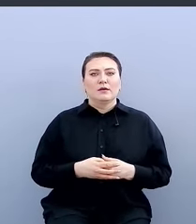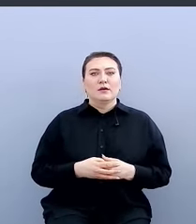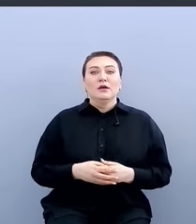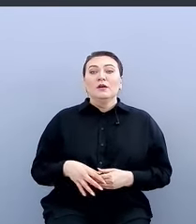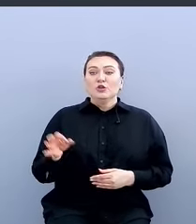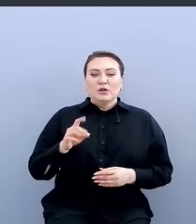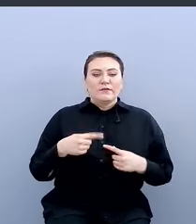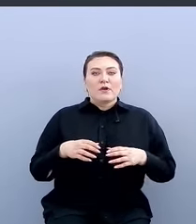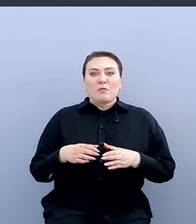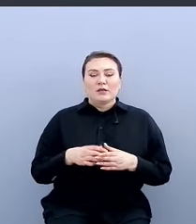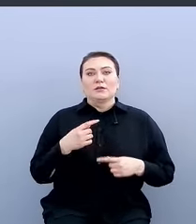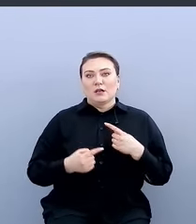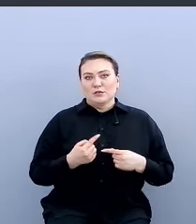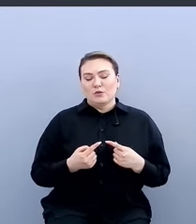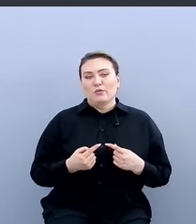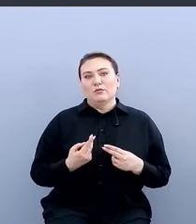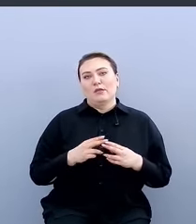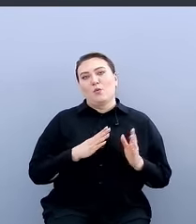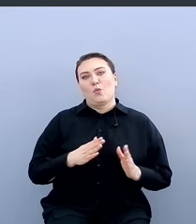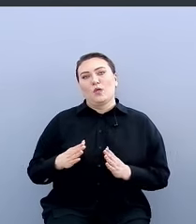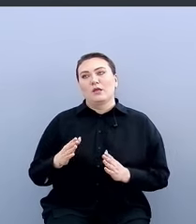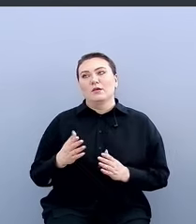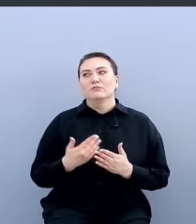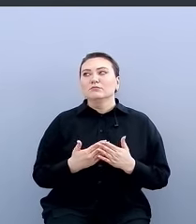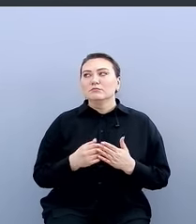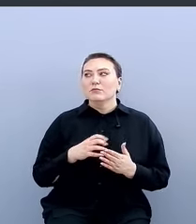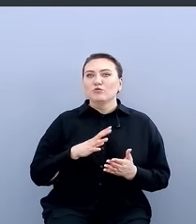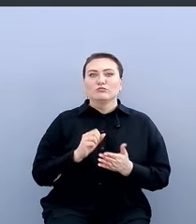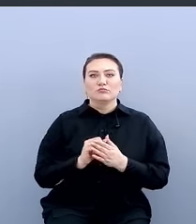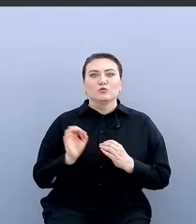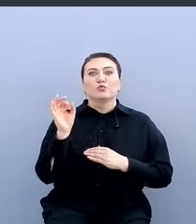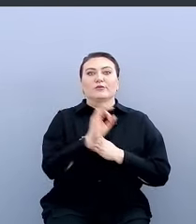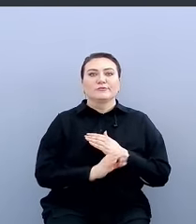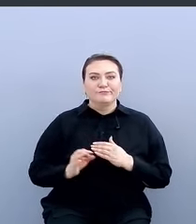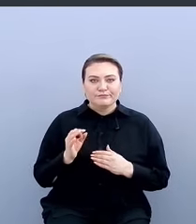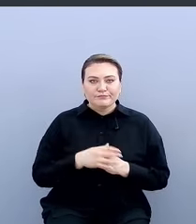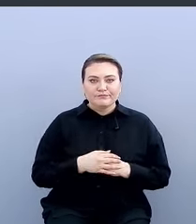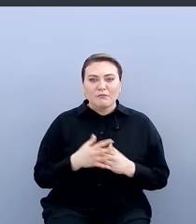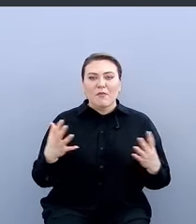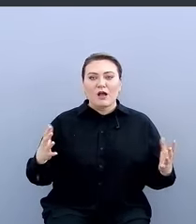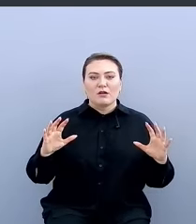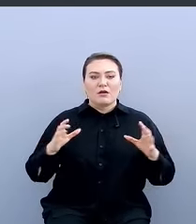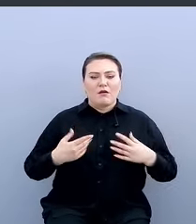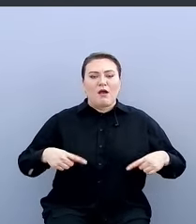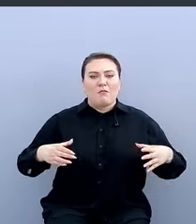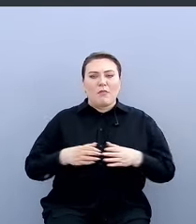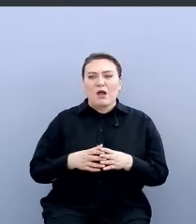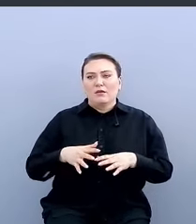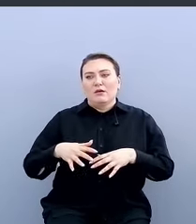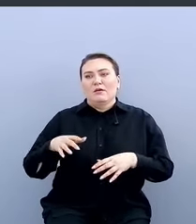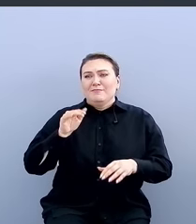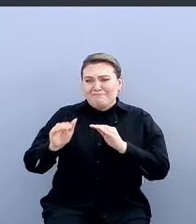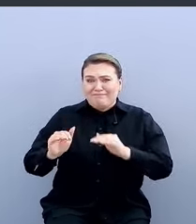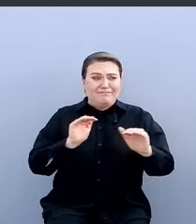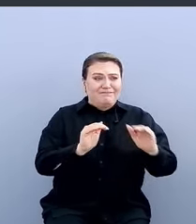Часто в компаниях традиционного уклада это может занимать сутки. Ну что, там, большая неповоротливая компания, какой-нибудь банк, там,